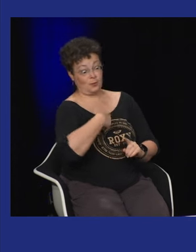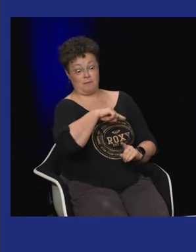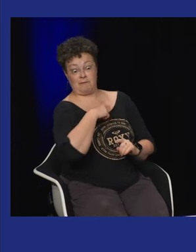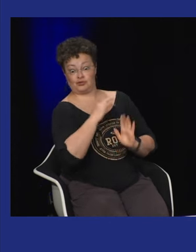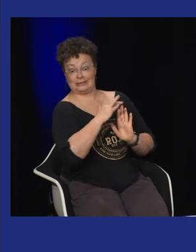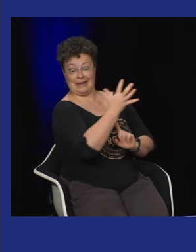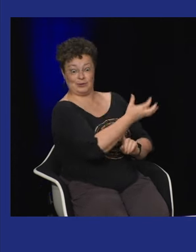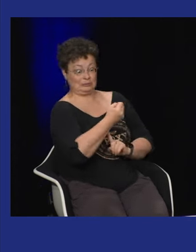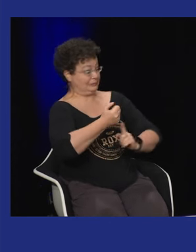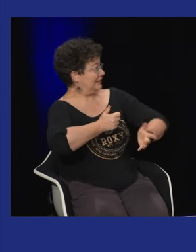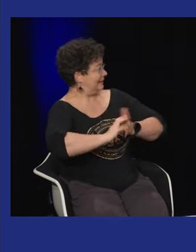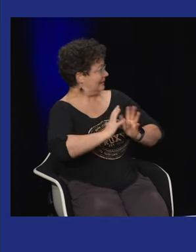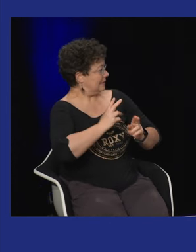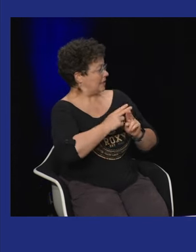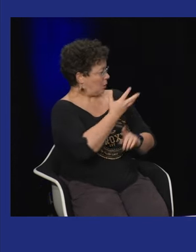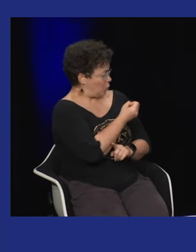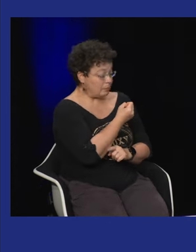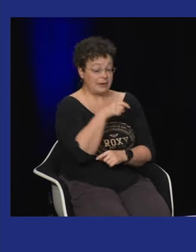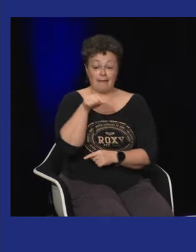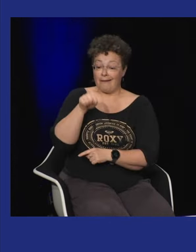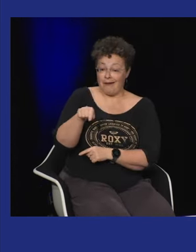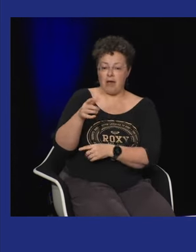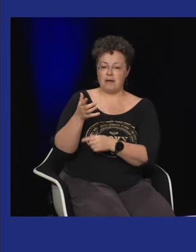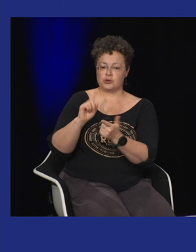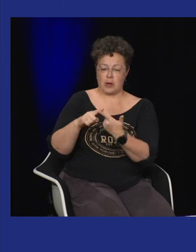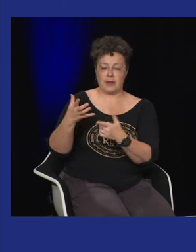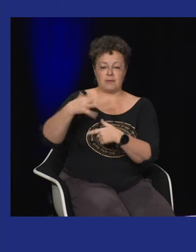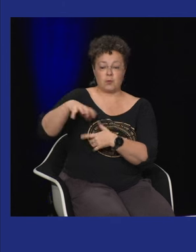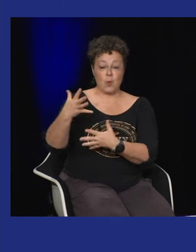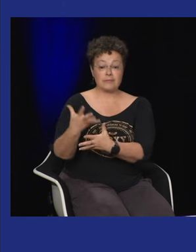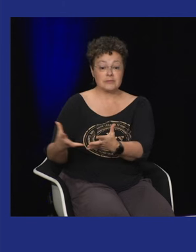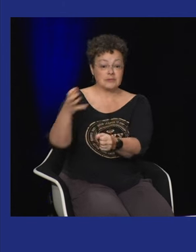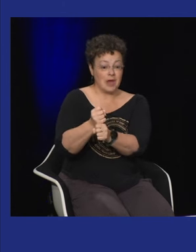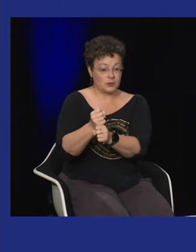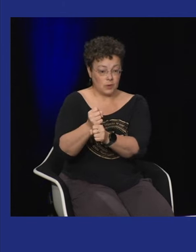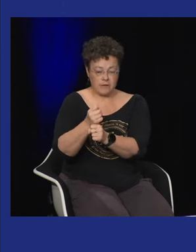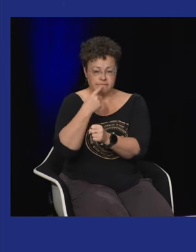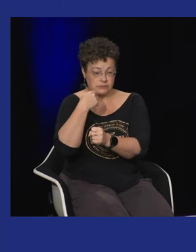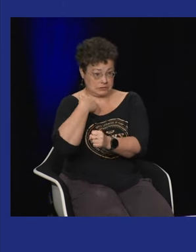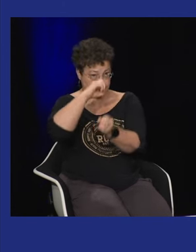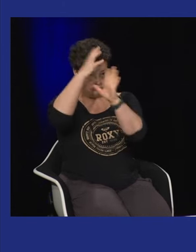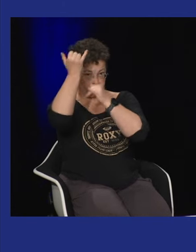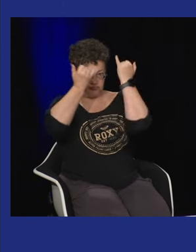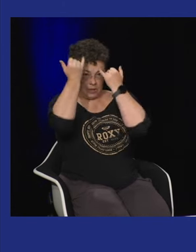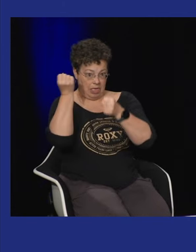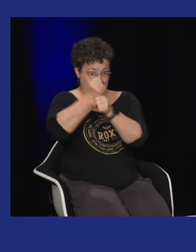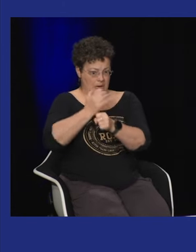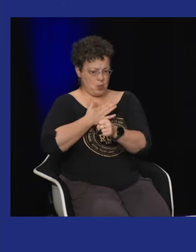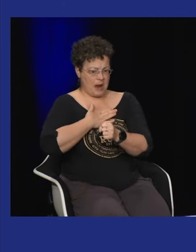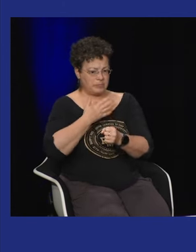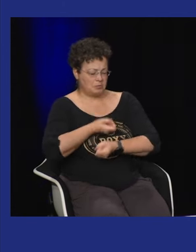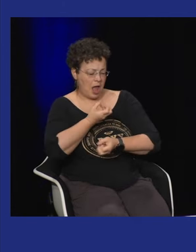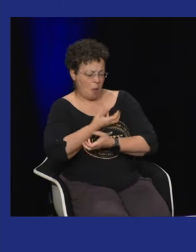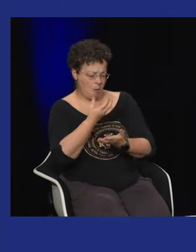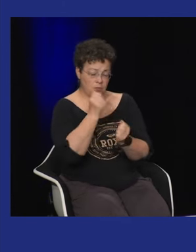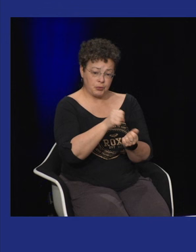voilà des chanteurs entendants des chansons qui sont reprises et adaptées en langue des cygnes et il y aussi des créations originales c'est à dire